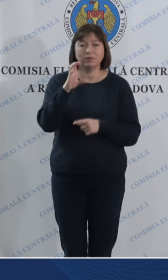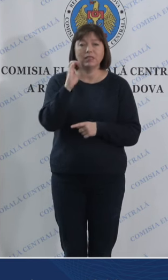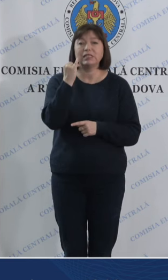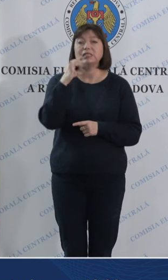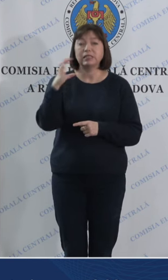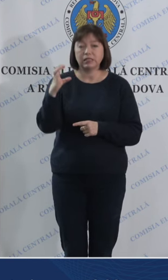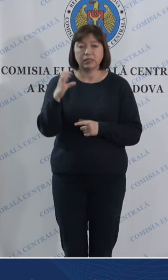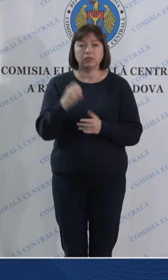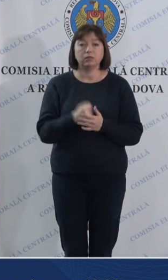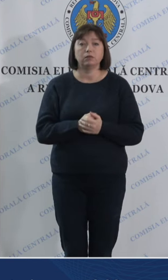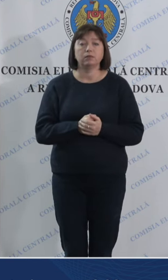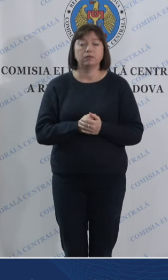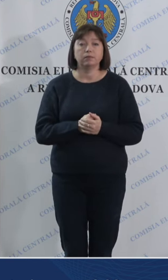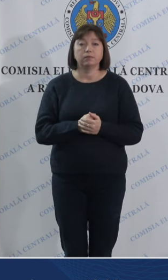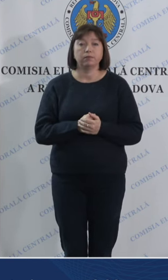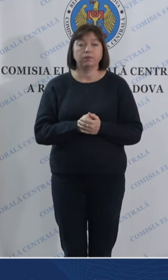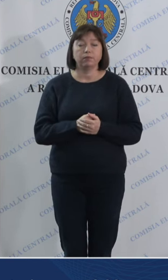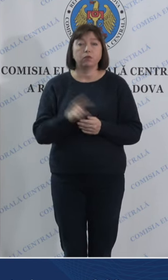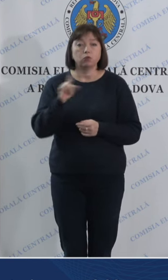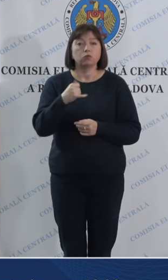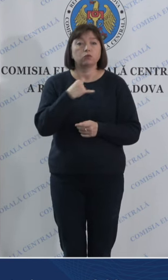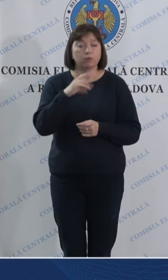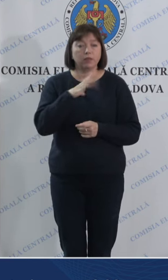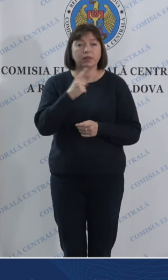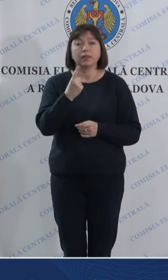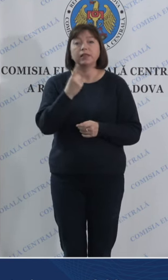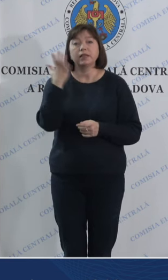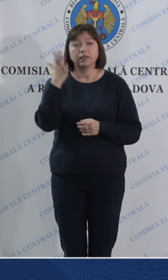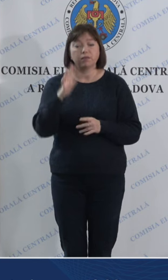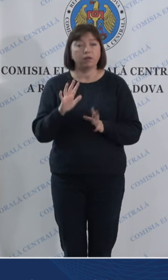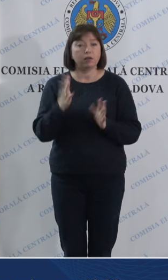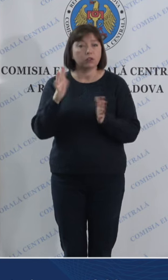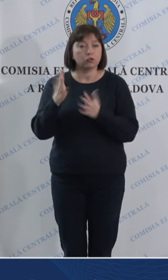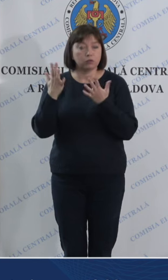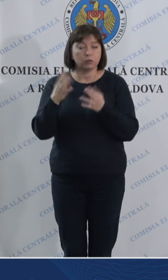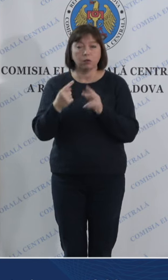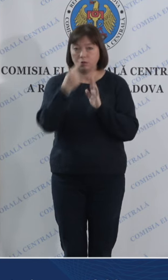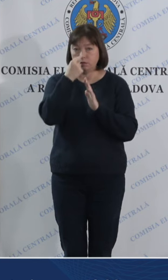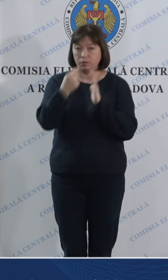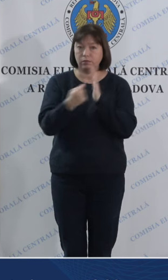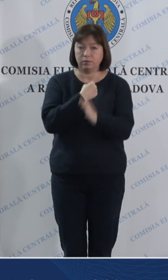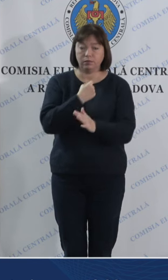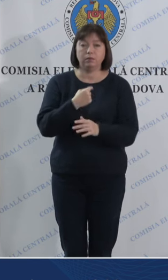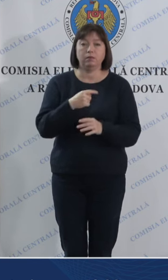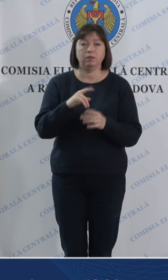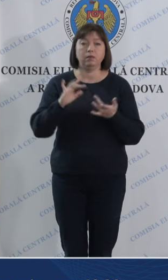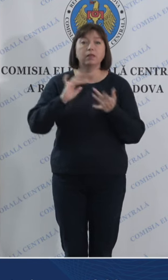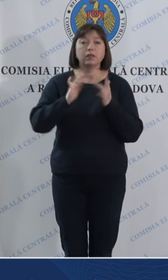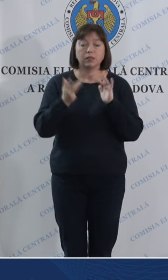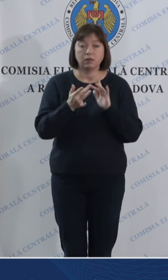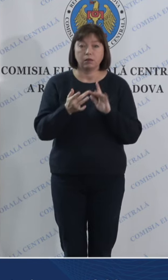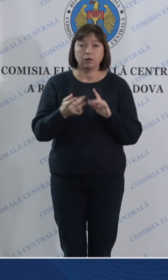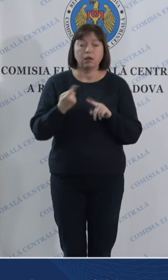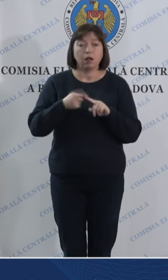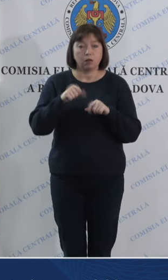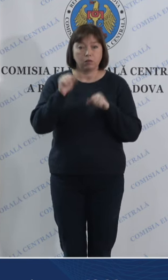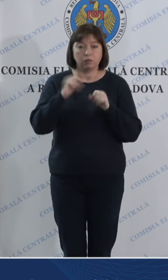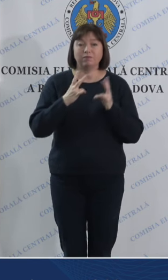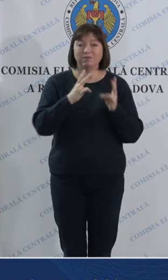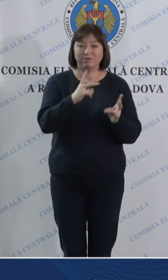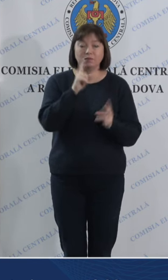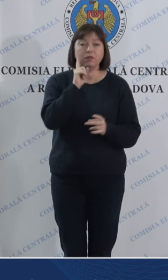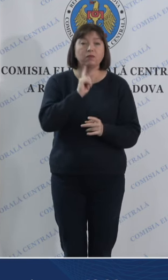Securitate Cibernetică că am avut câteva incidente de securitate cibernetică care au afectat